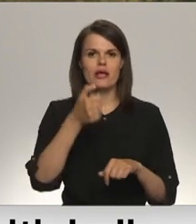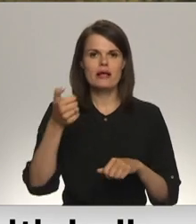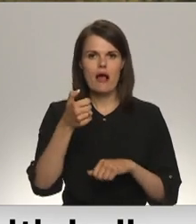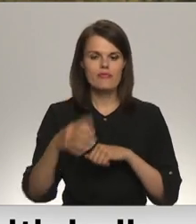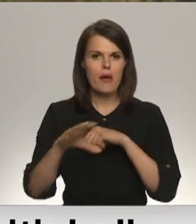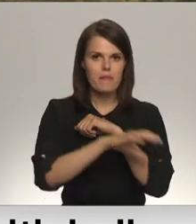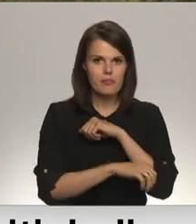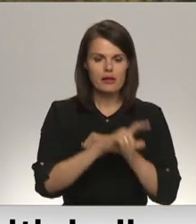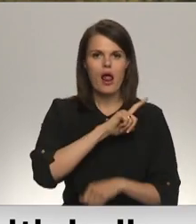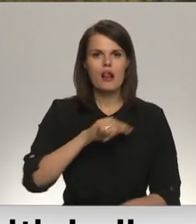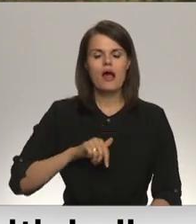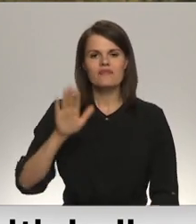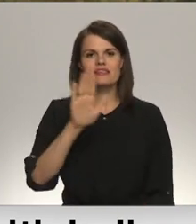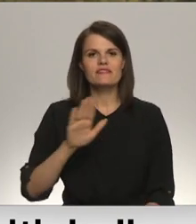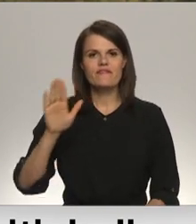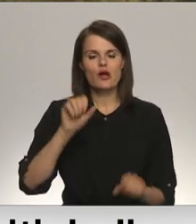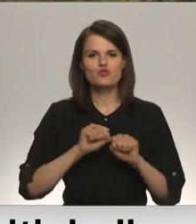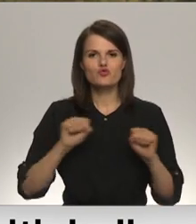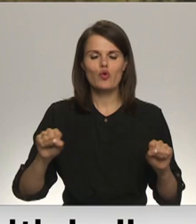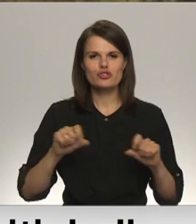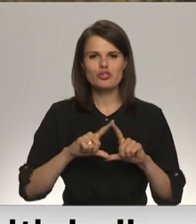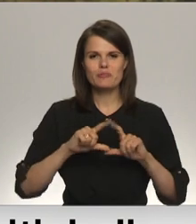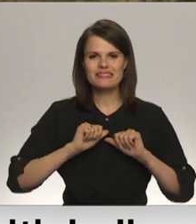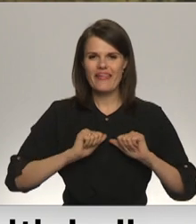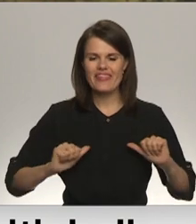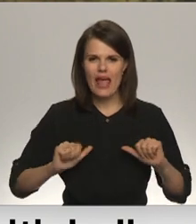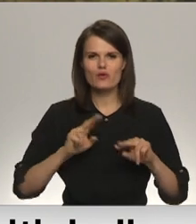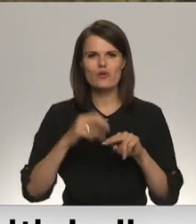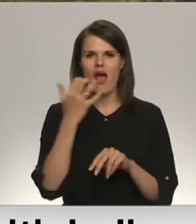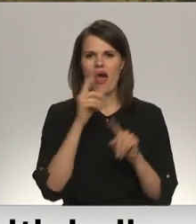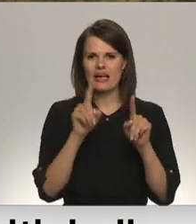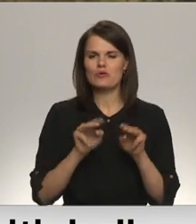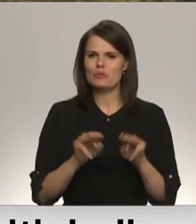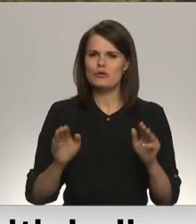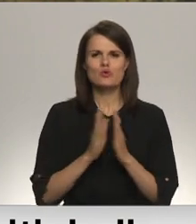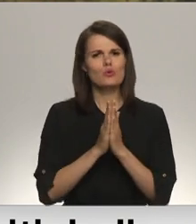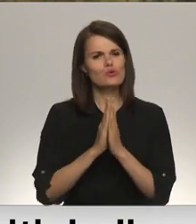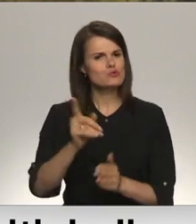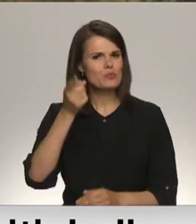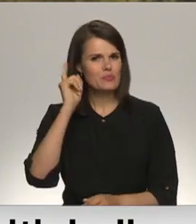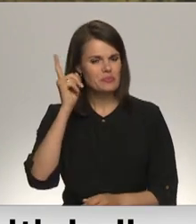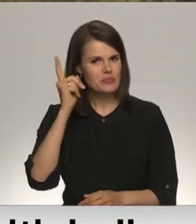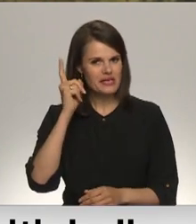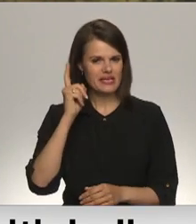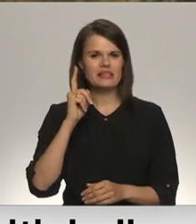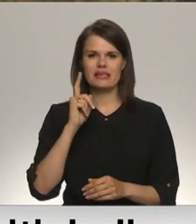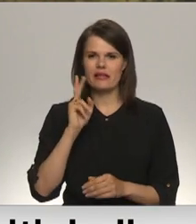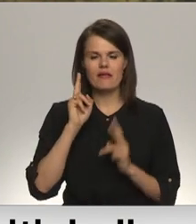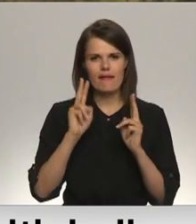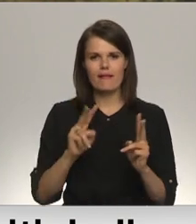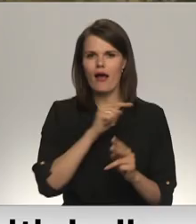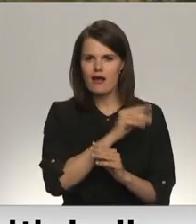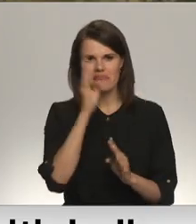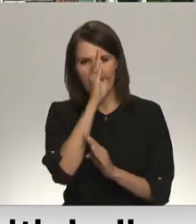Latvijas valsts drošības dienas un ārlietu ministrie gan brīdina par augstiem riskiem un Baltkrievas pēcdienās tīpaši